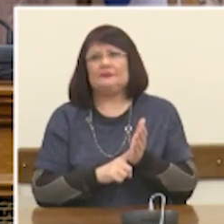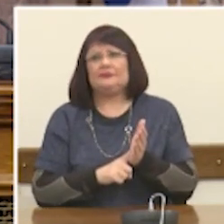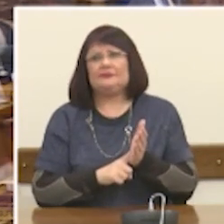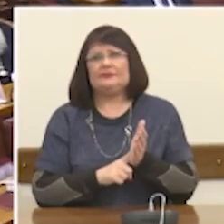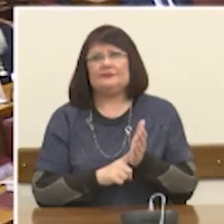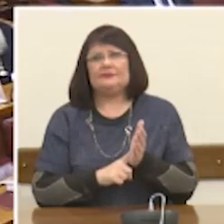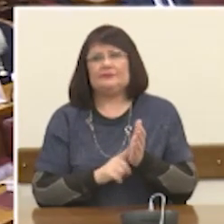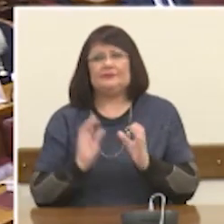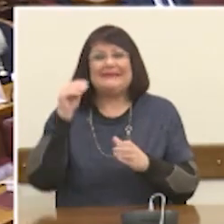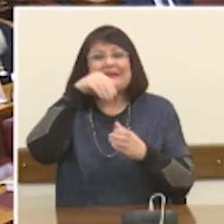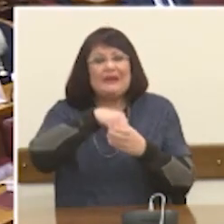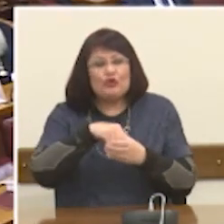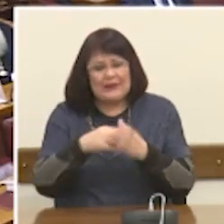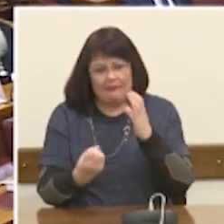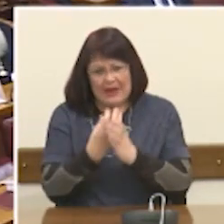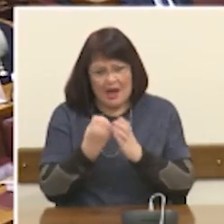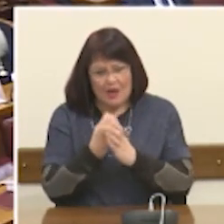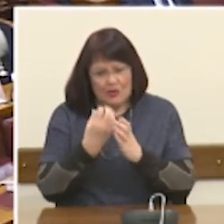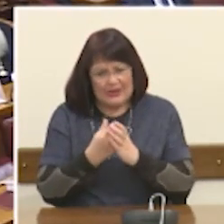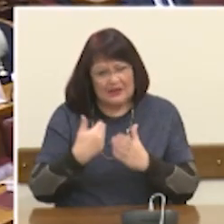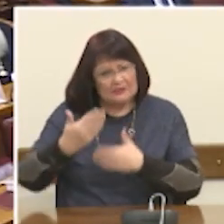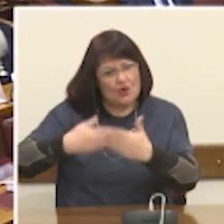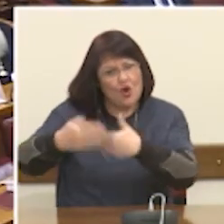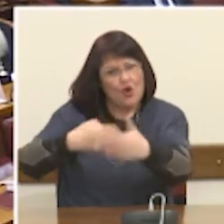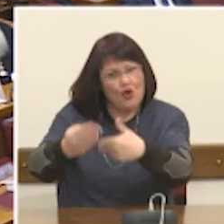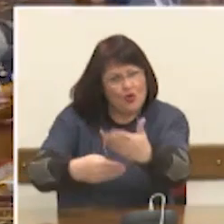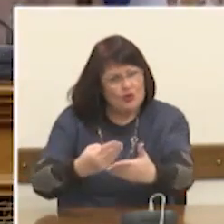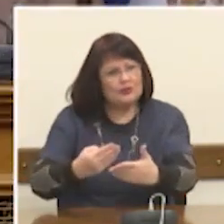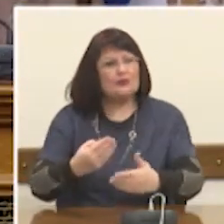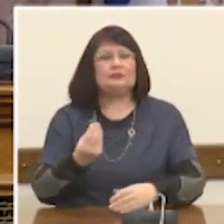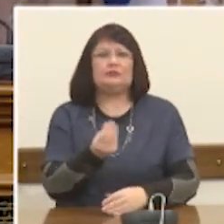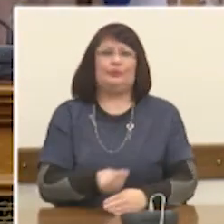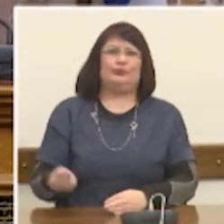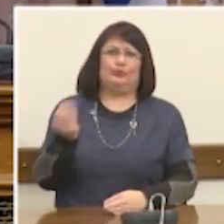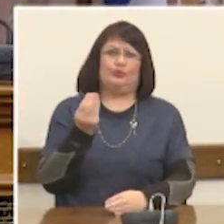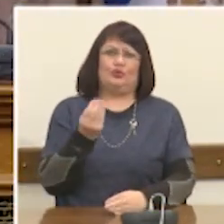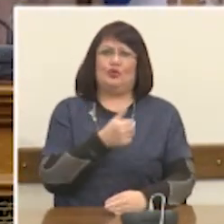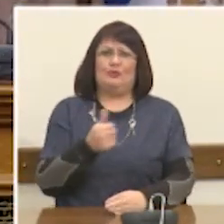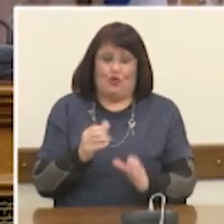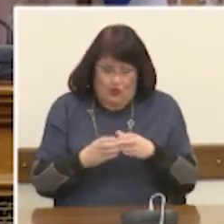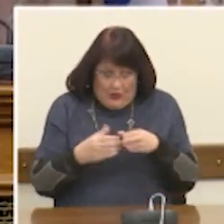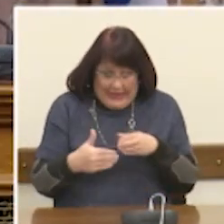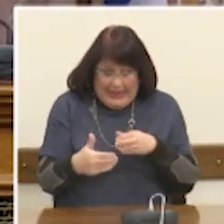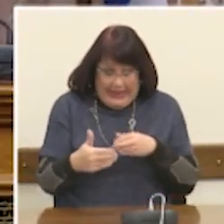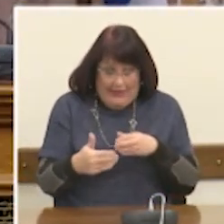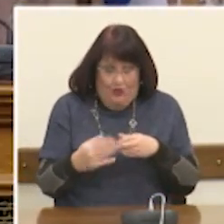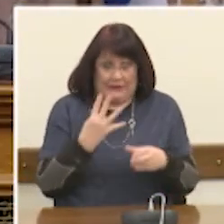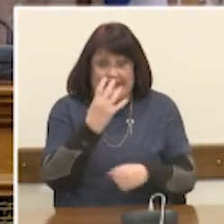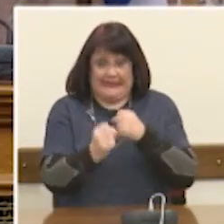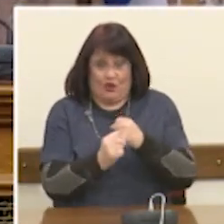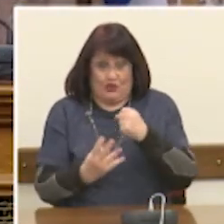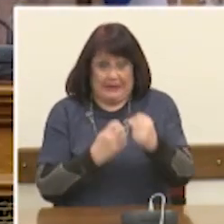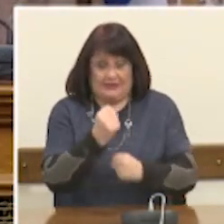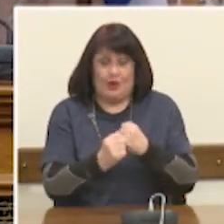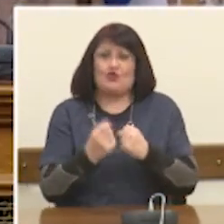παραγωγής στο ΑΕΠ σε βάθος που θα υπερβαίνει τον στενό ορίζοντα της επόμενης ετραετίας και αυτό θα πρέπει να είναι